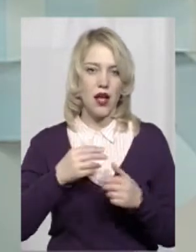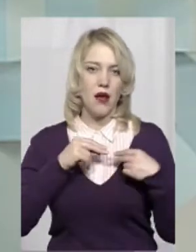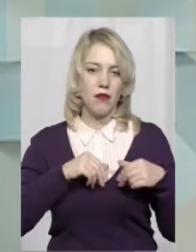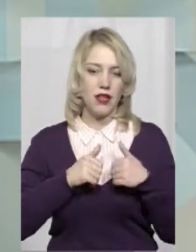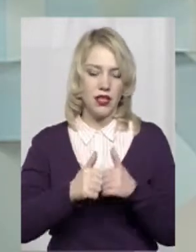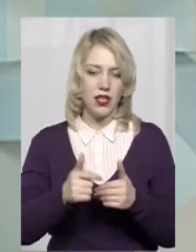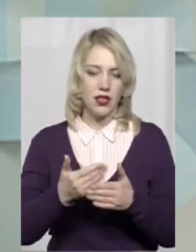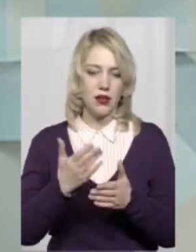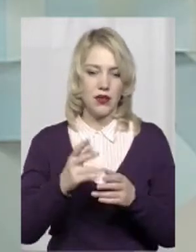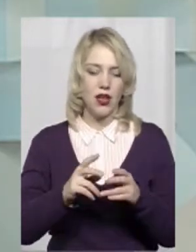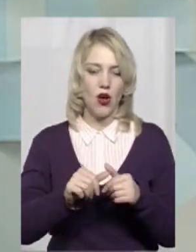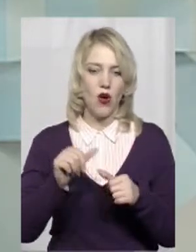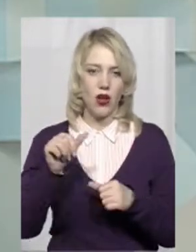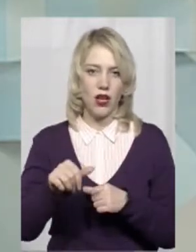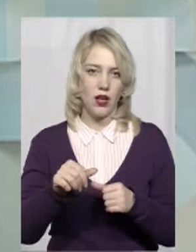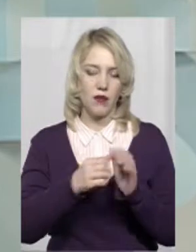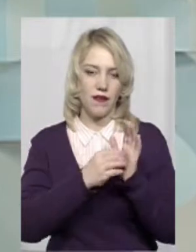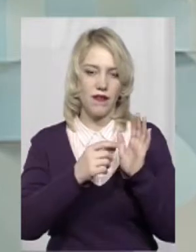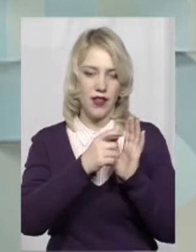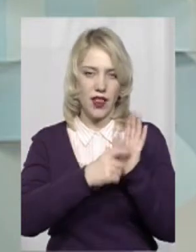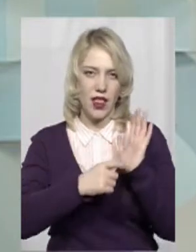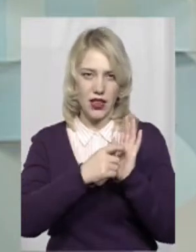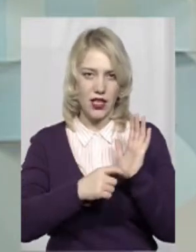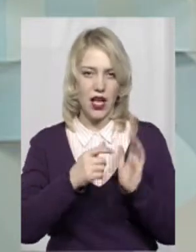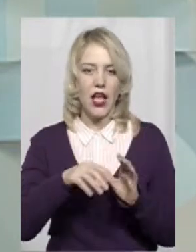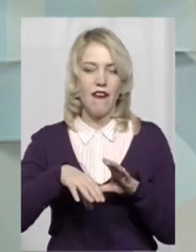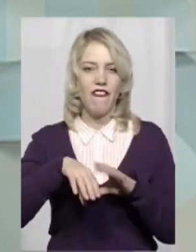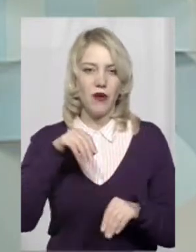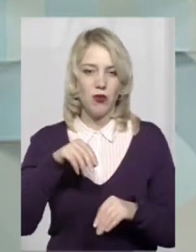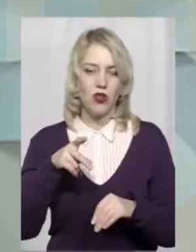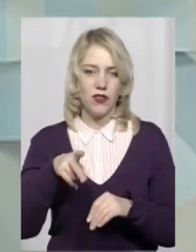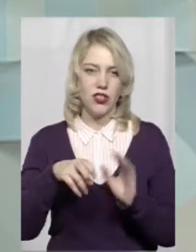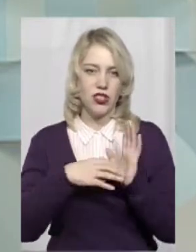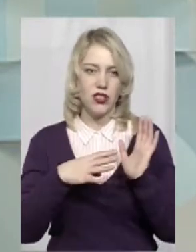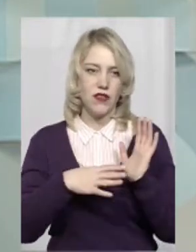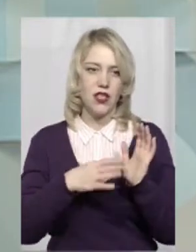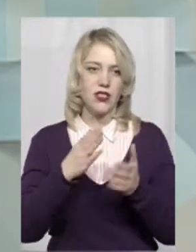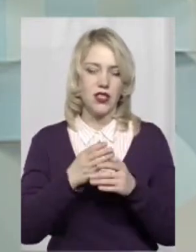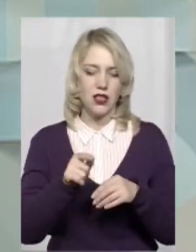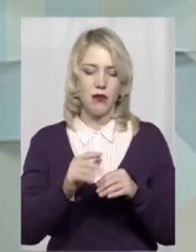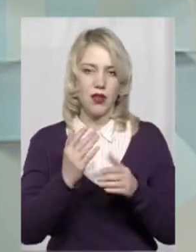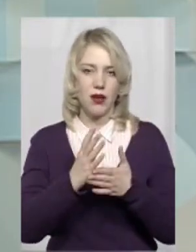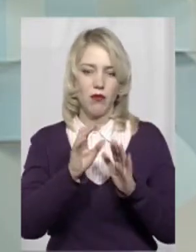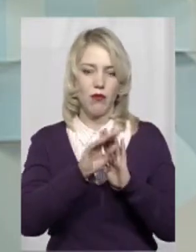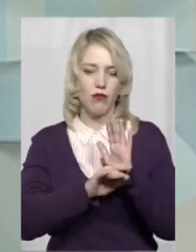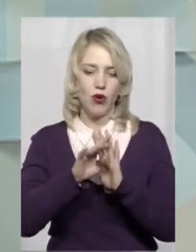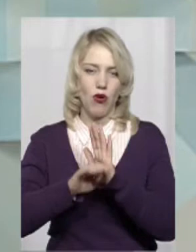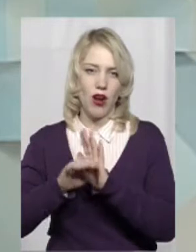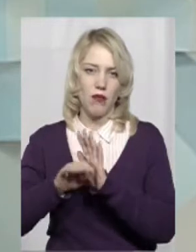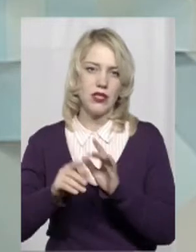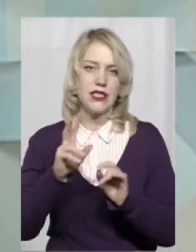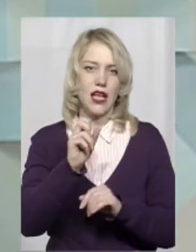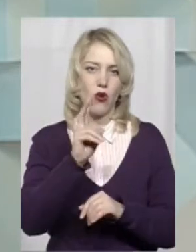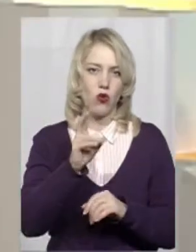є окрема вкладка «Вибори 2019» і, відповідно, наш банер з цією програмою, вибори, за кого голосувати.